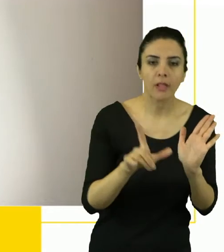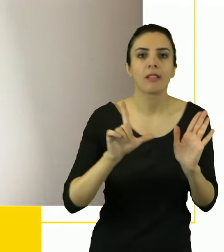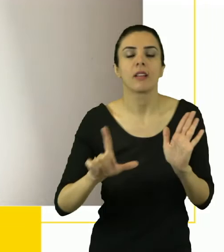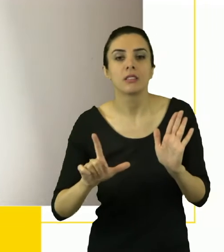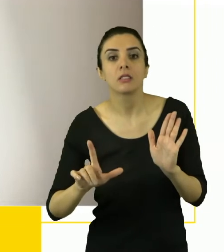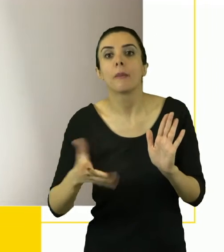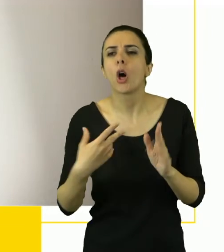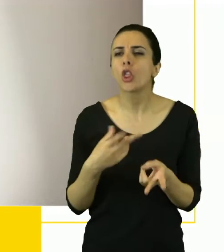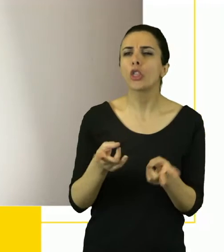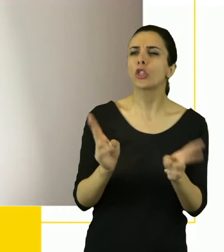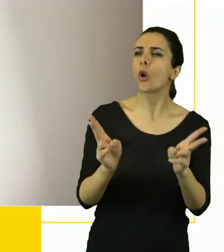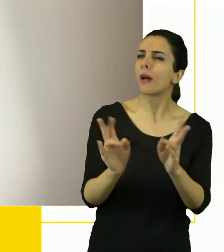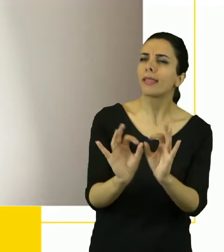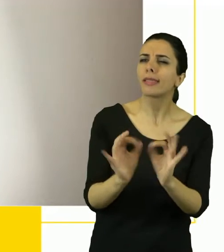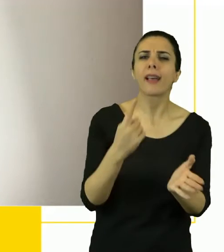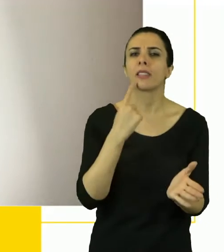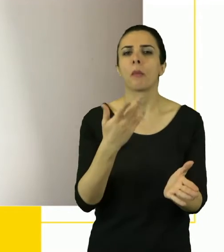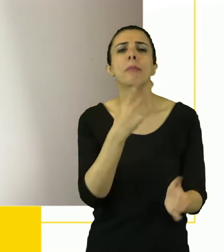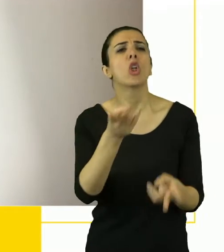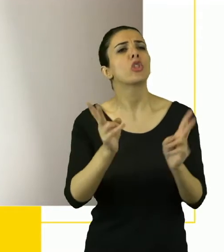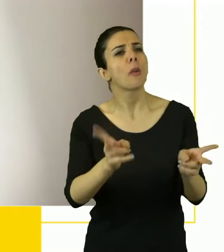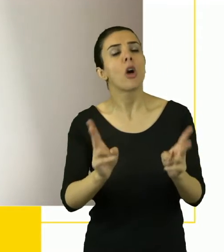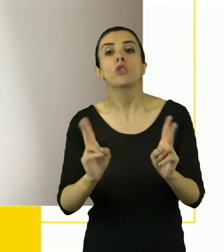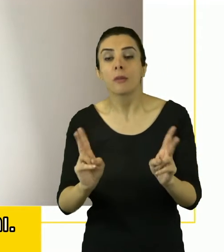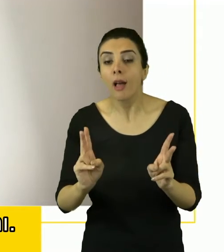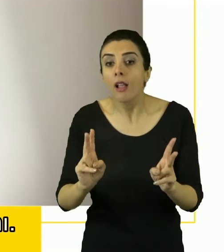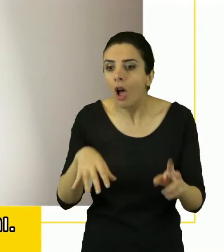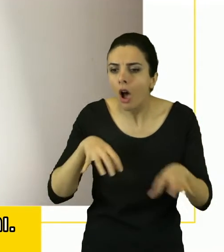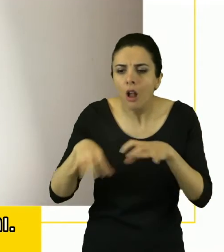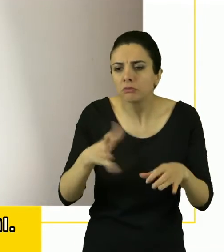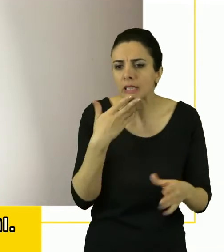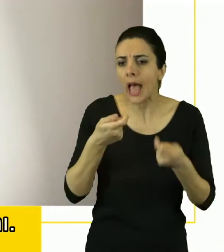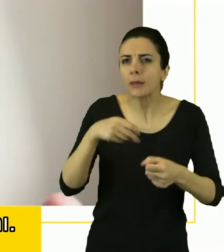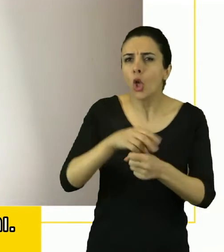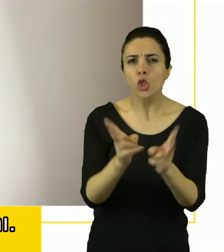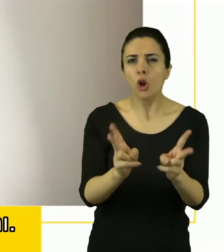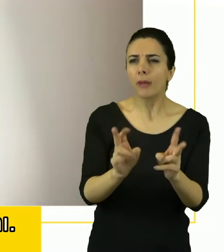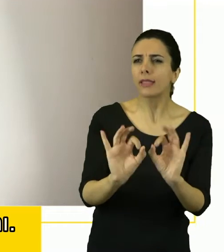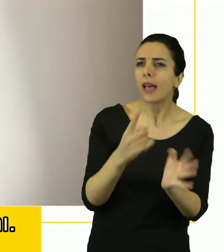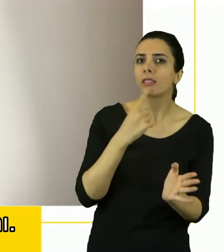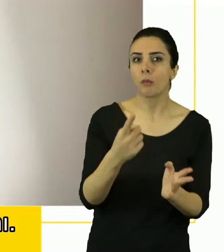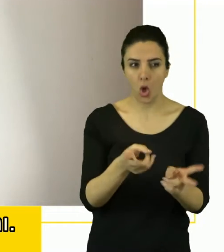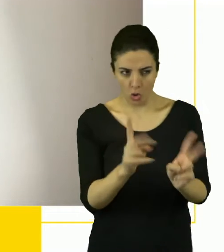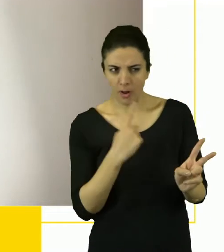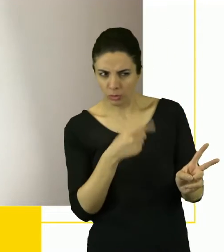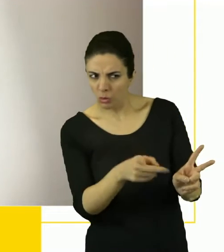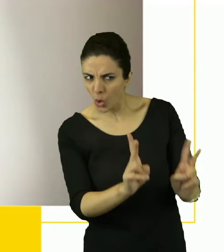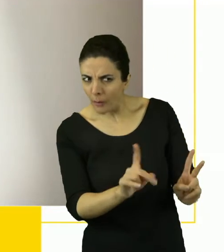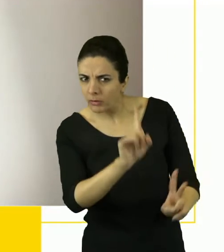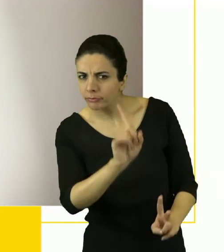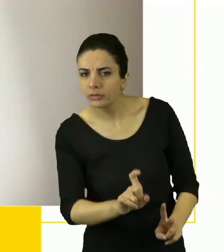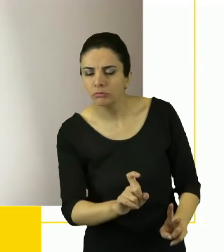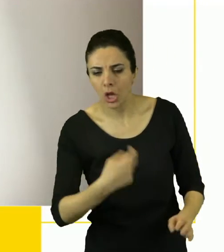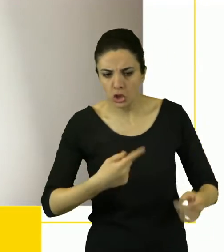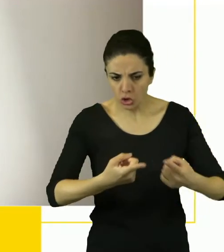Normalliği sorgulamamız gerekiyor yine her alanda eğitim dahil. Normal olanın aslında normal olmadığını, aslında bizim